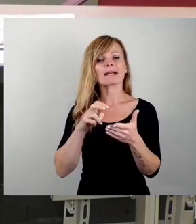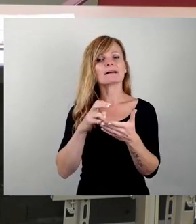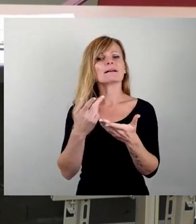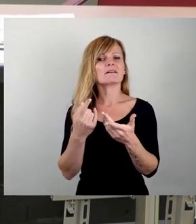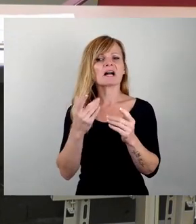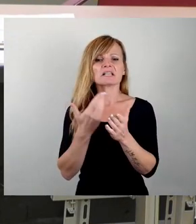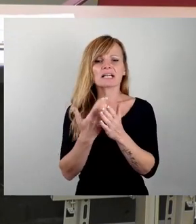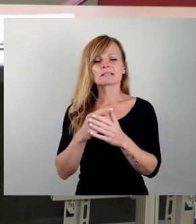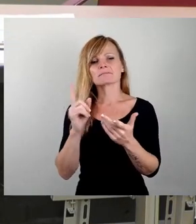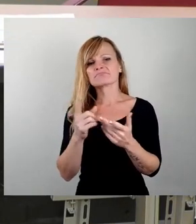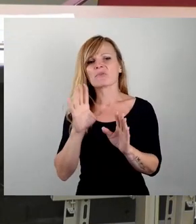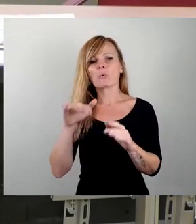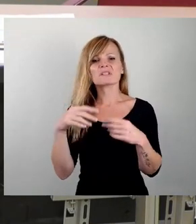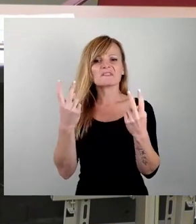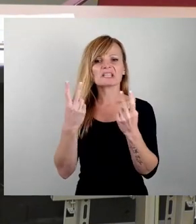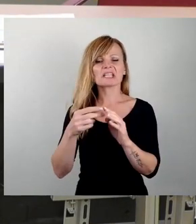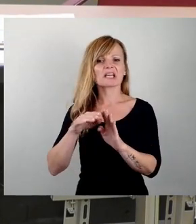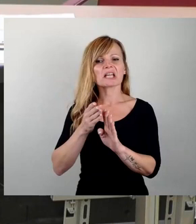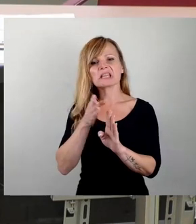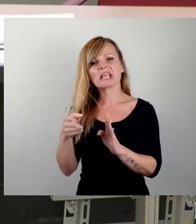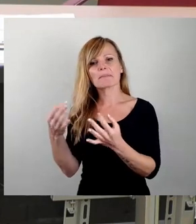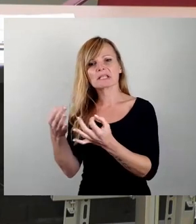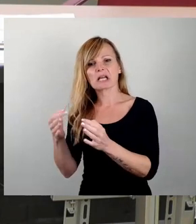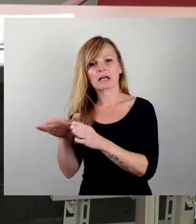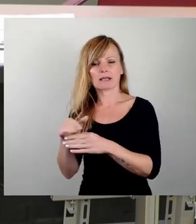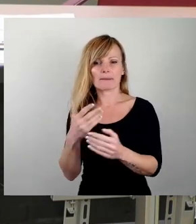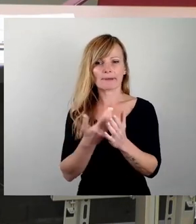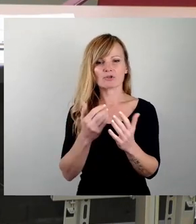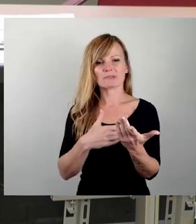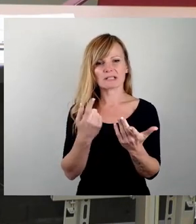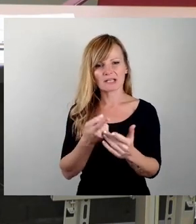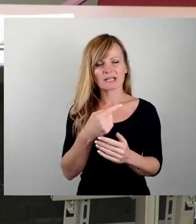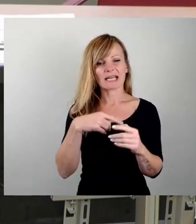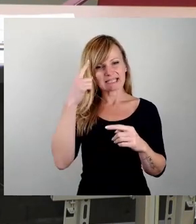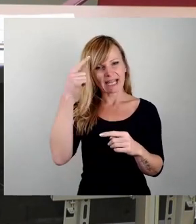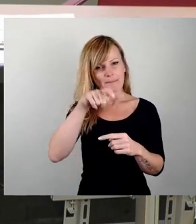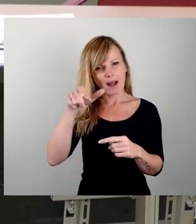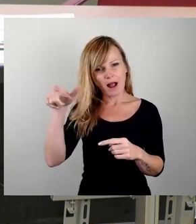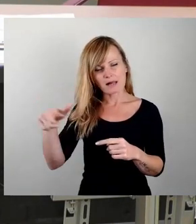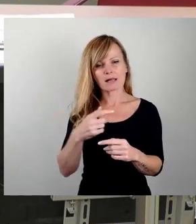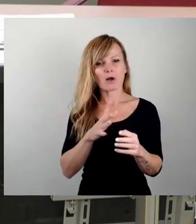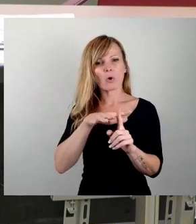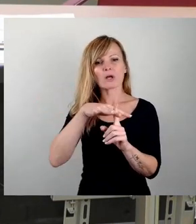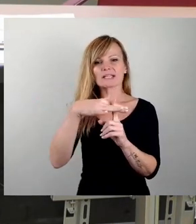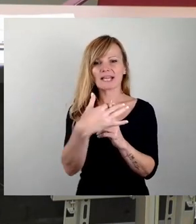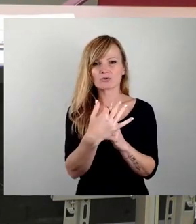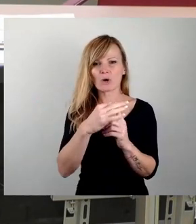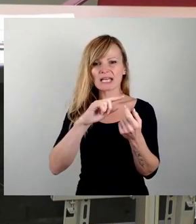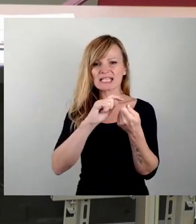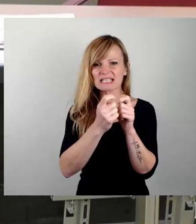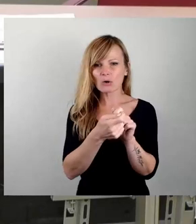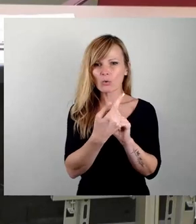Nebensächlichkeiten. Wie zum Beispiel die Kontextualisierung von Denkmälern. Kontextualisierung klingt so